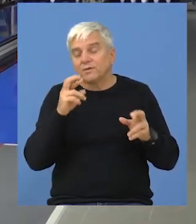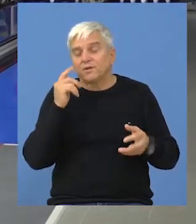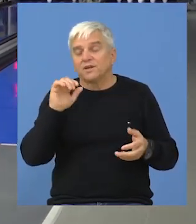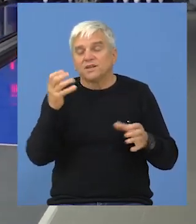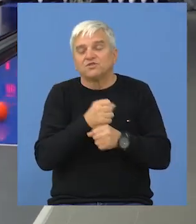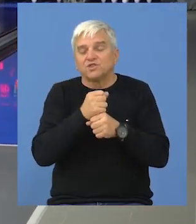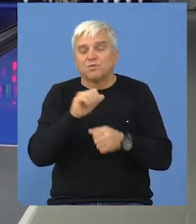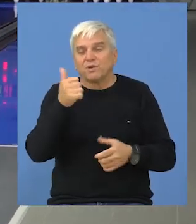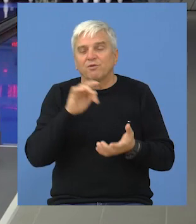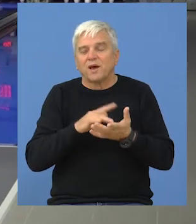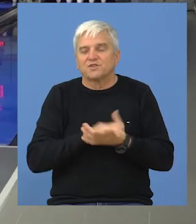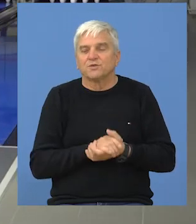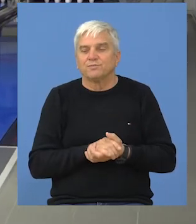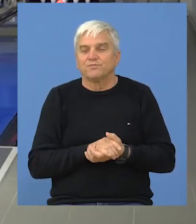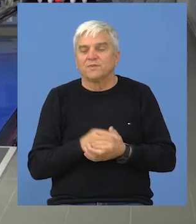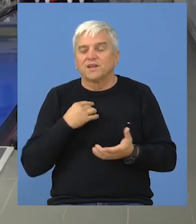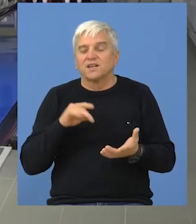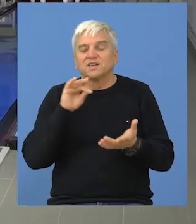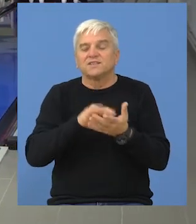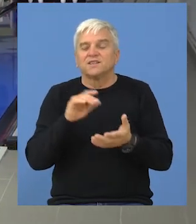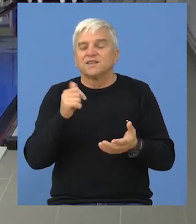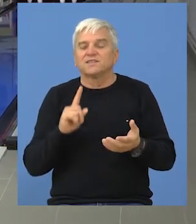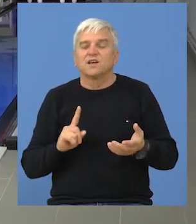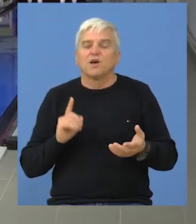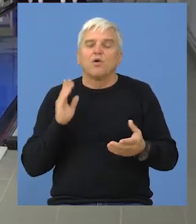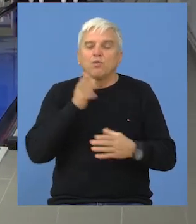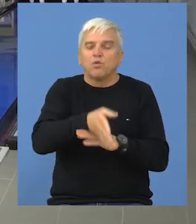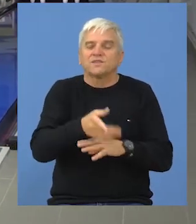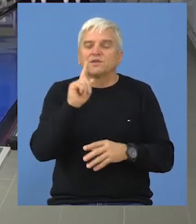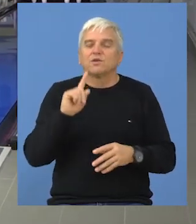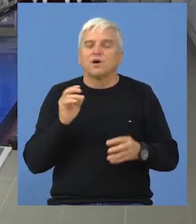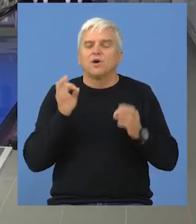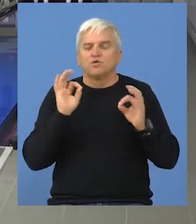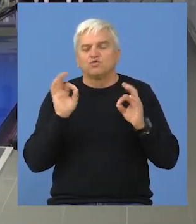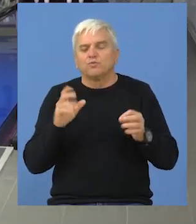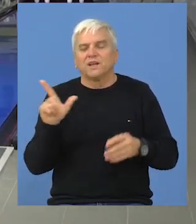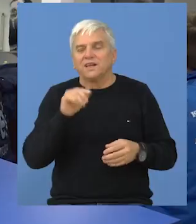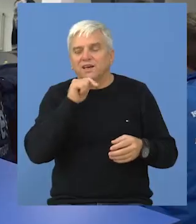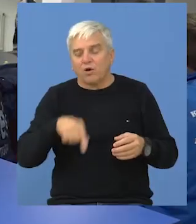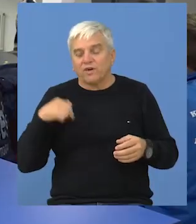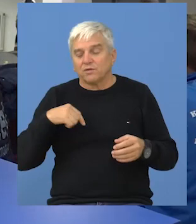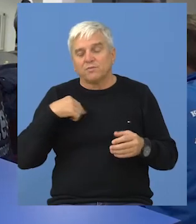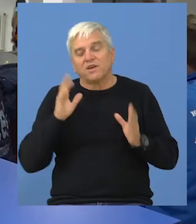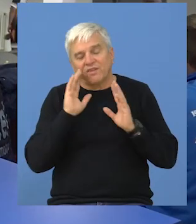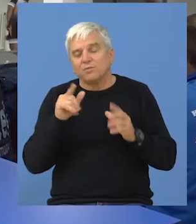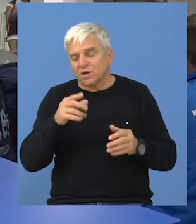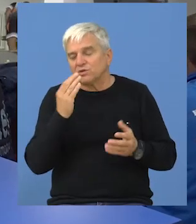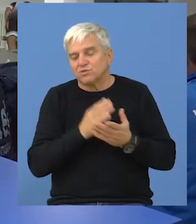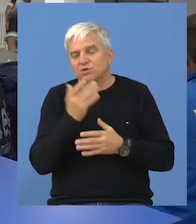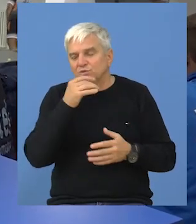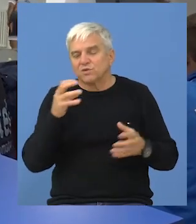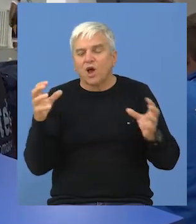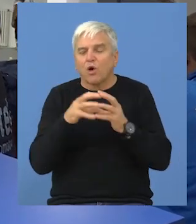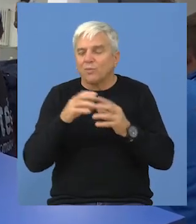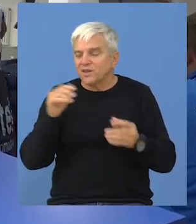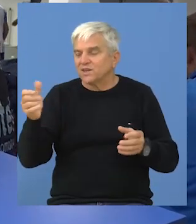i da držimo to prvo mesto. Inače cilj nam je ulazak u Superligu, nadam se da ćemo to ovo godine uspjeti